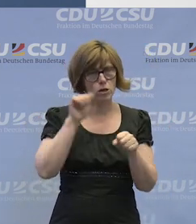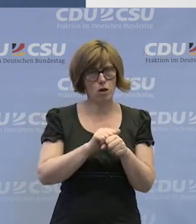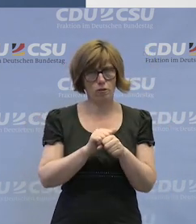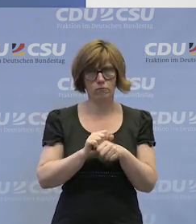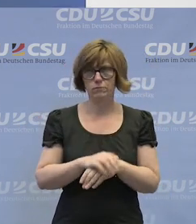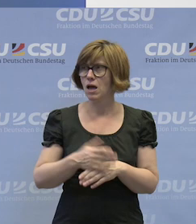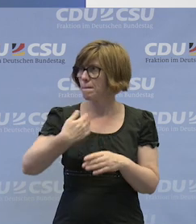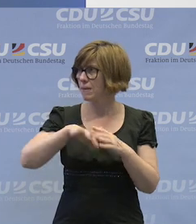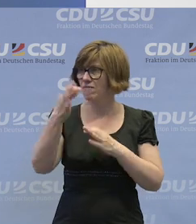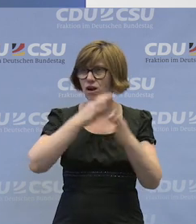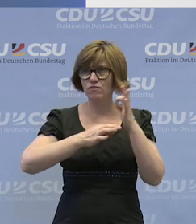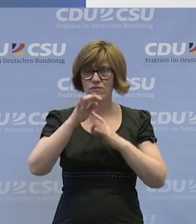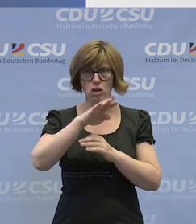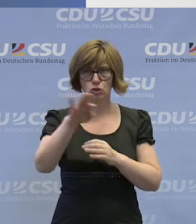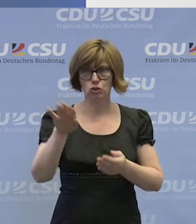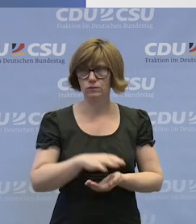Gibt es noch weitere Fragen?